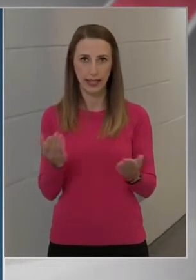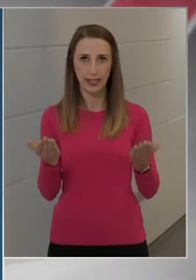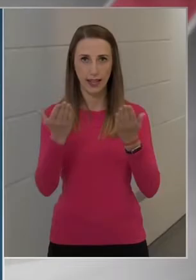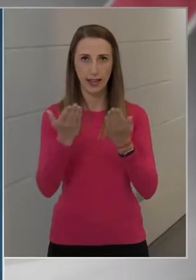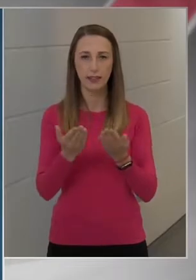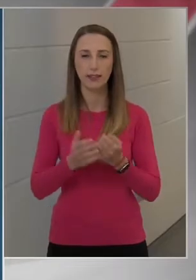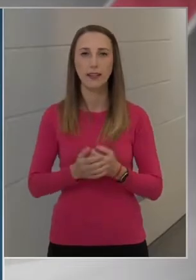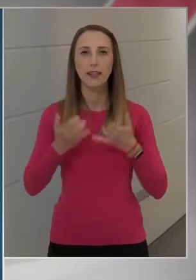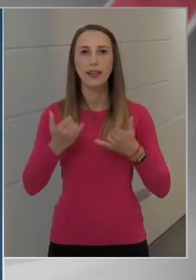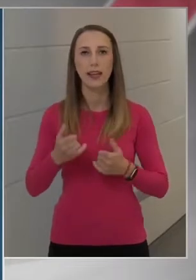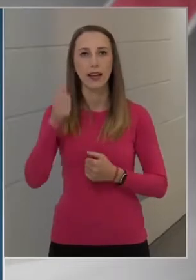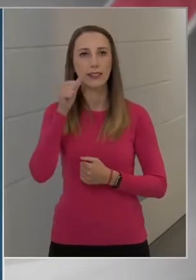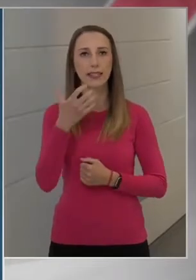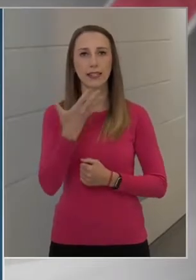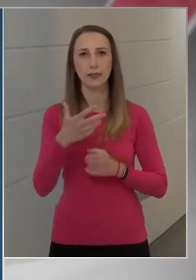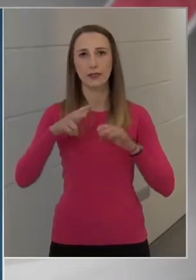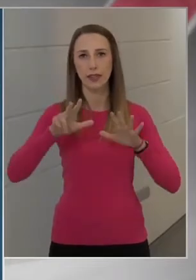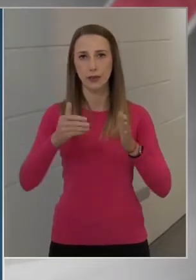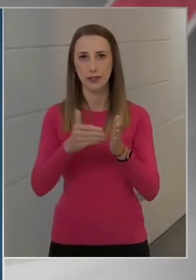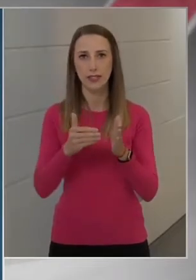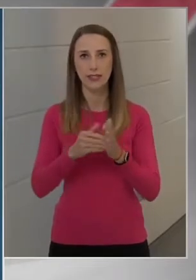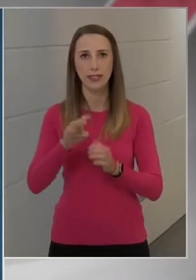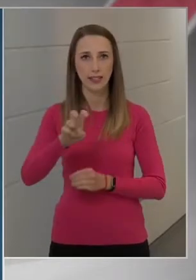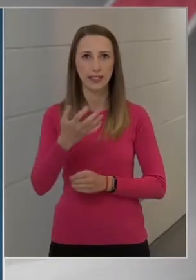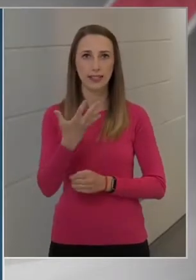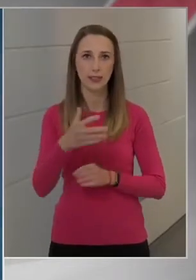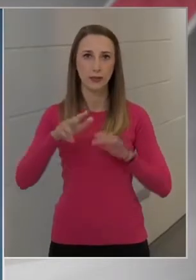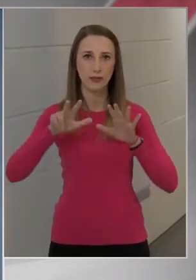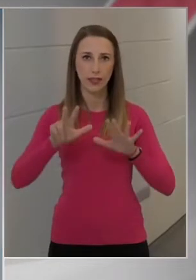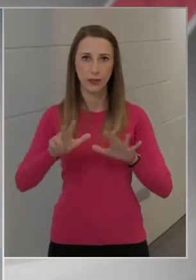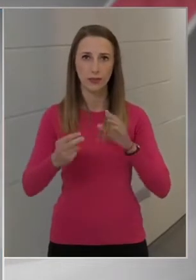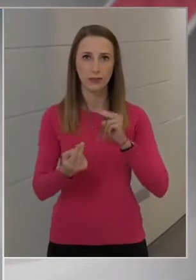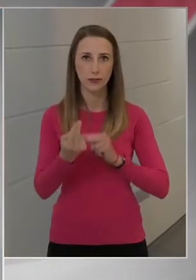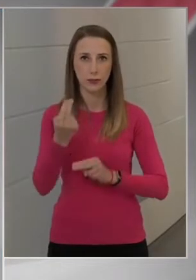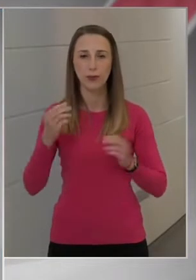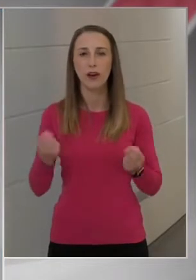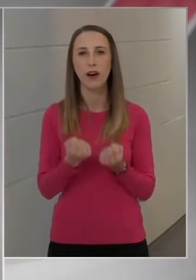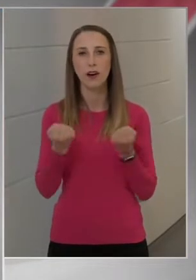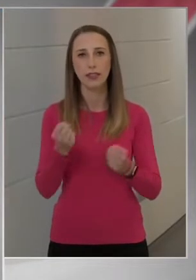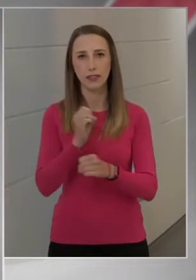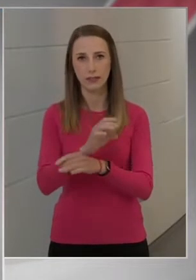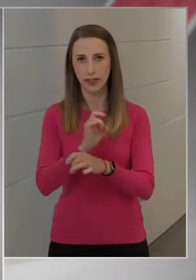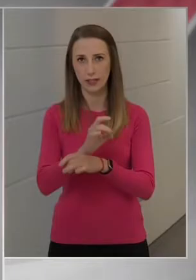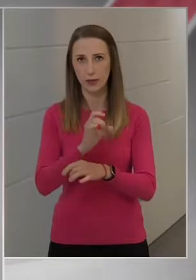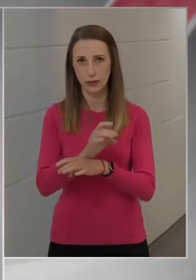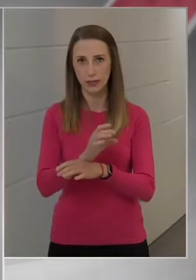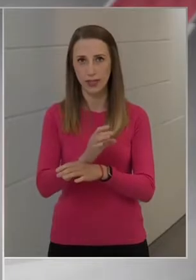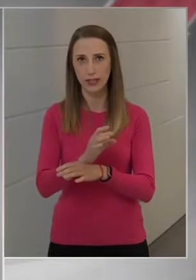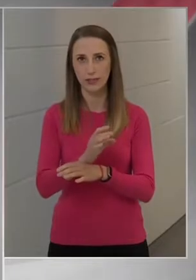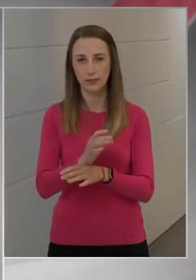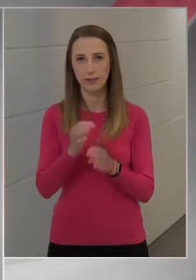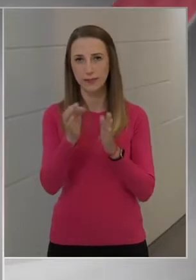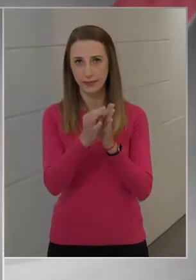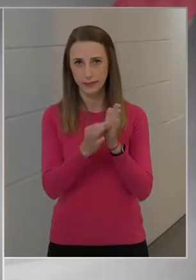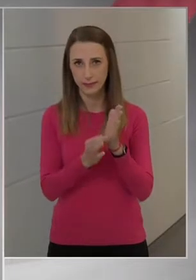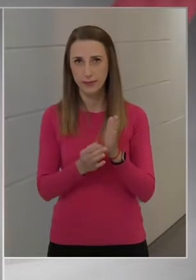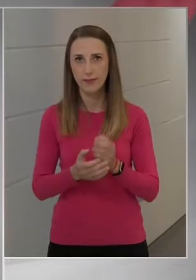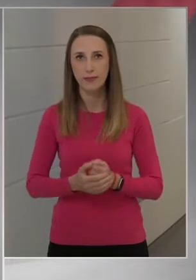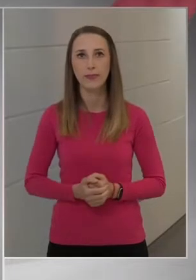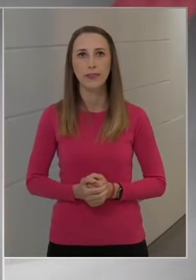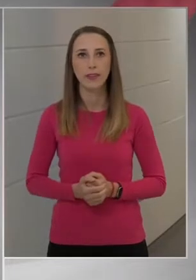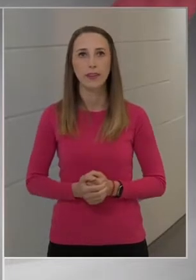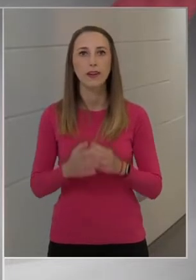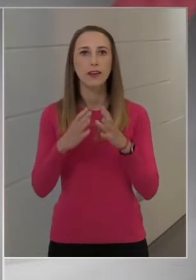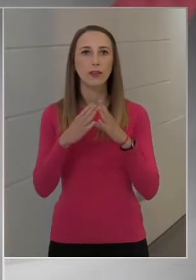Jelenleg 158 458 fő aktív fertőzöttet tartunk számon, és a